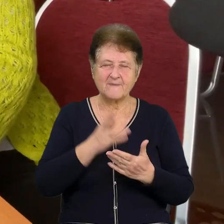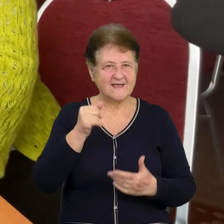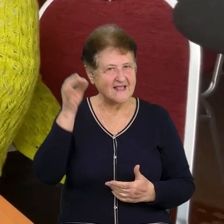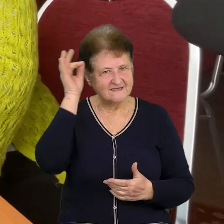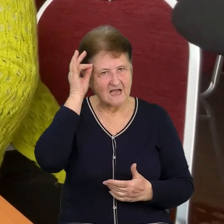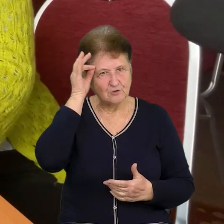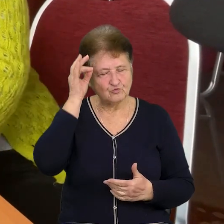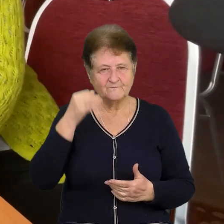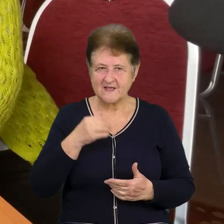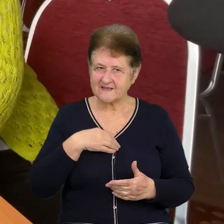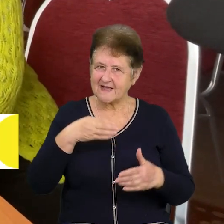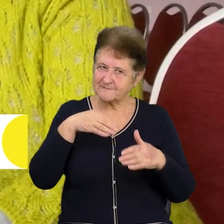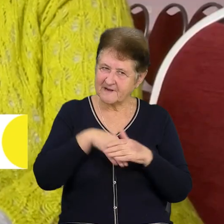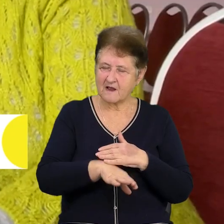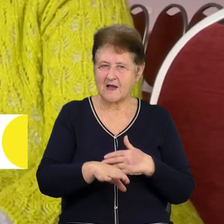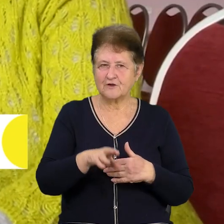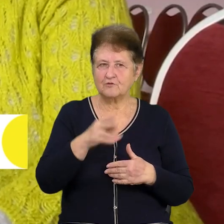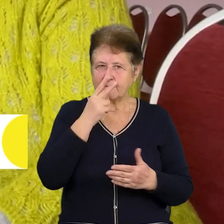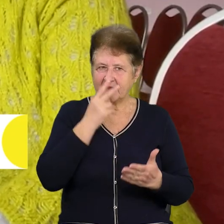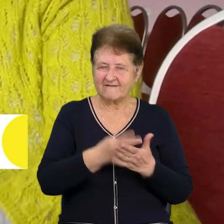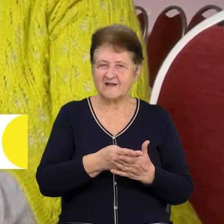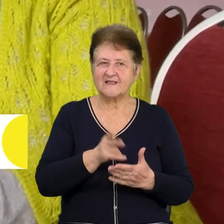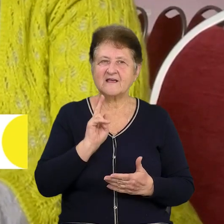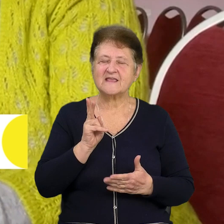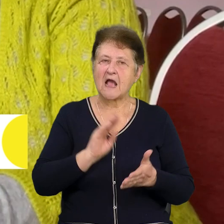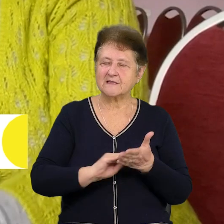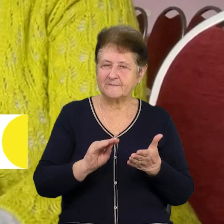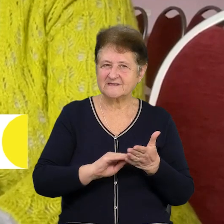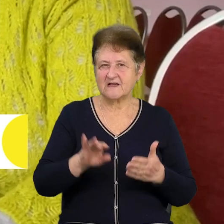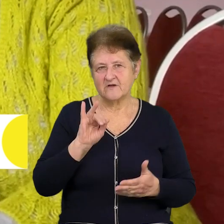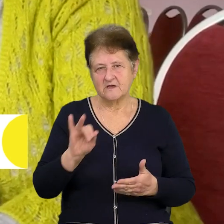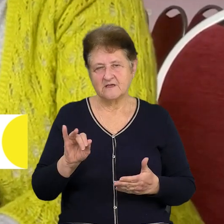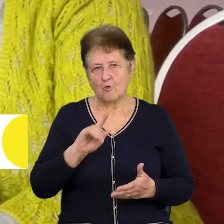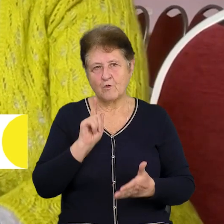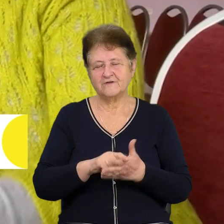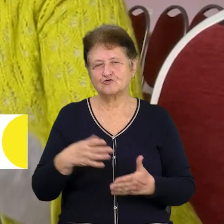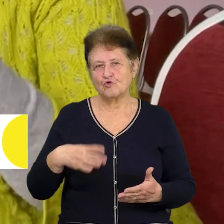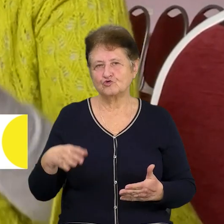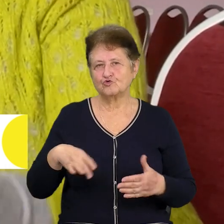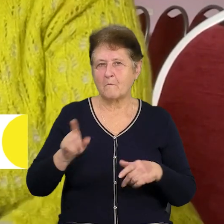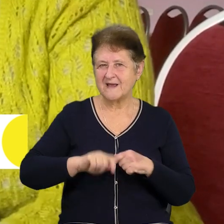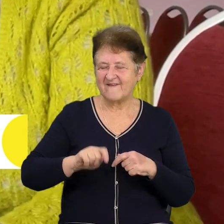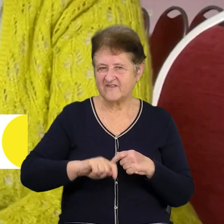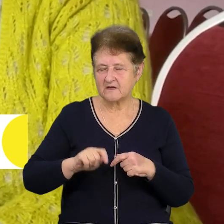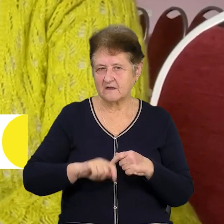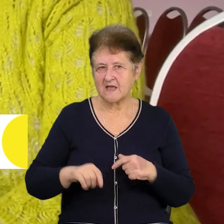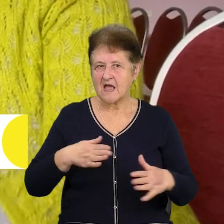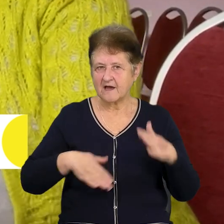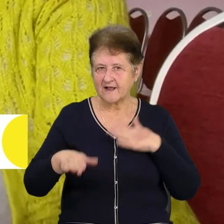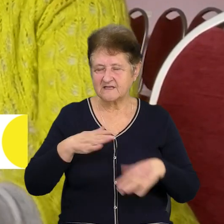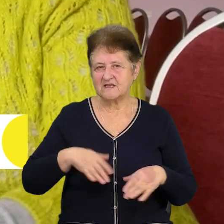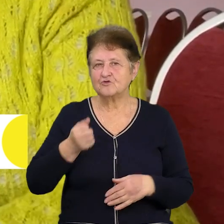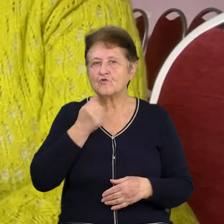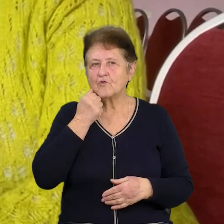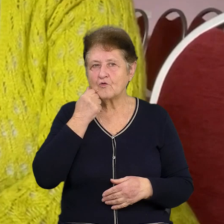Зберігаю, переглядаю те, як ти написав. Тоді обов'язково жду перевірки. Радію, коли там